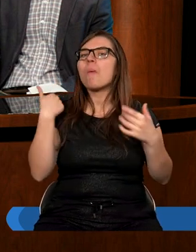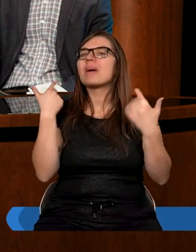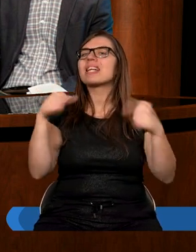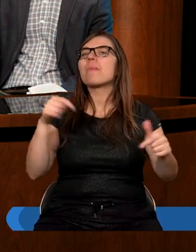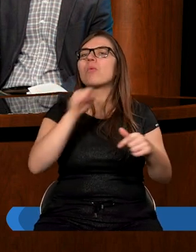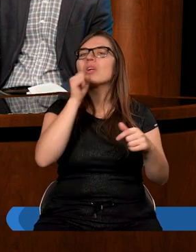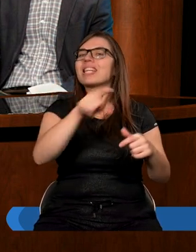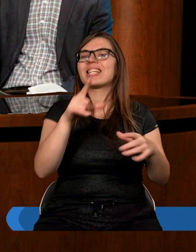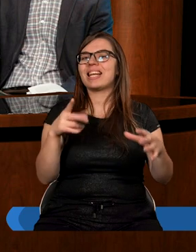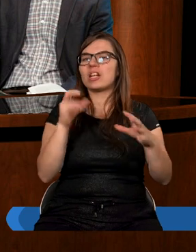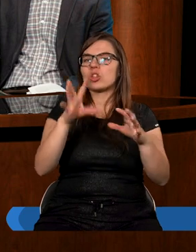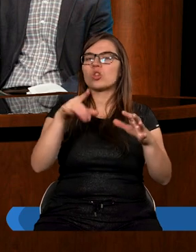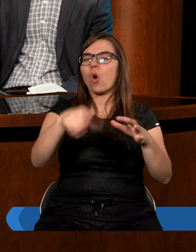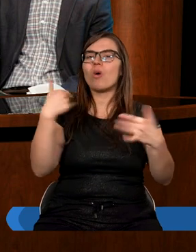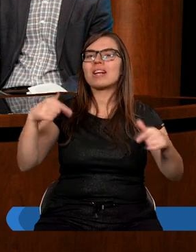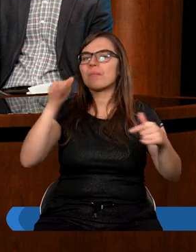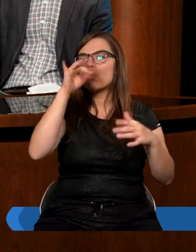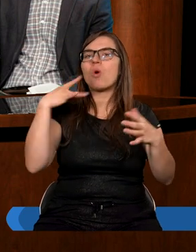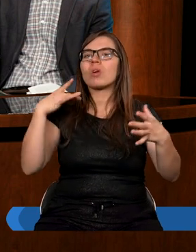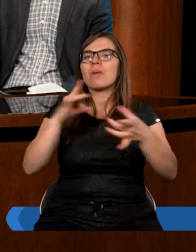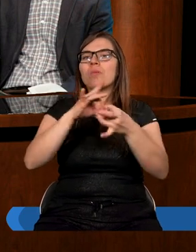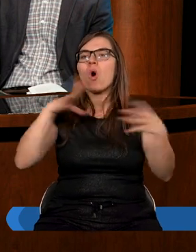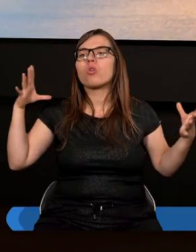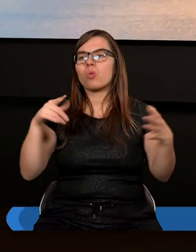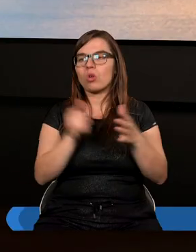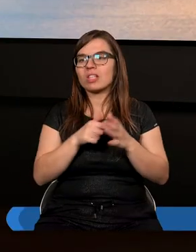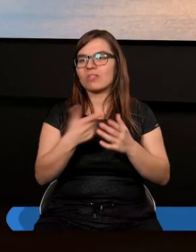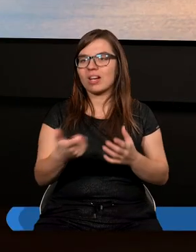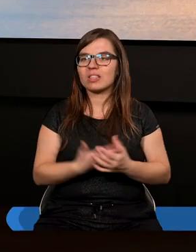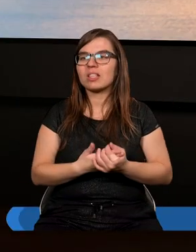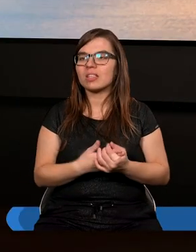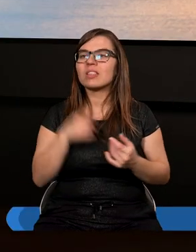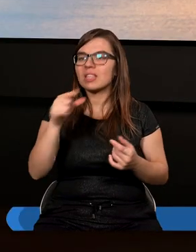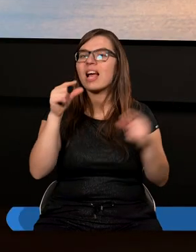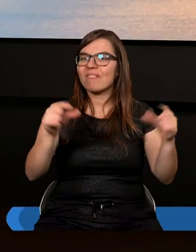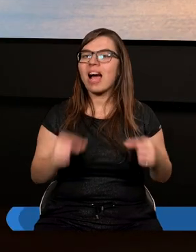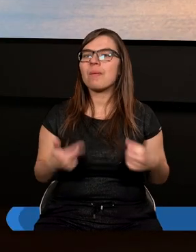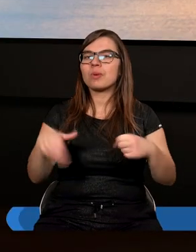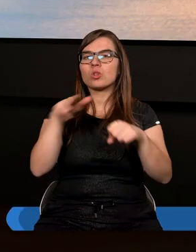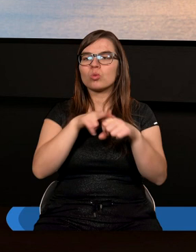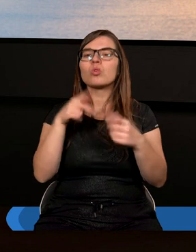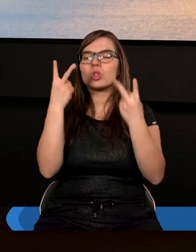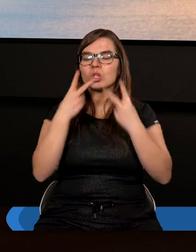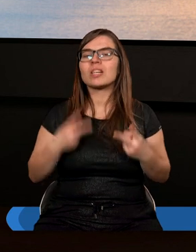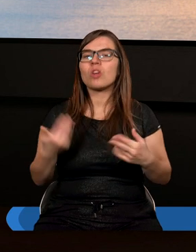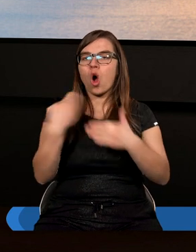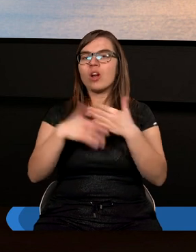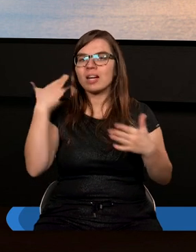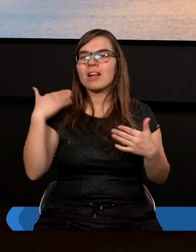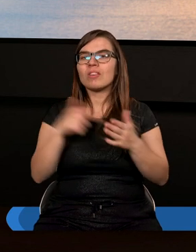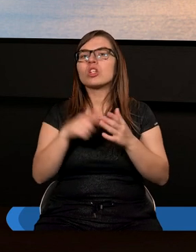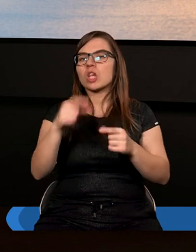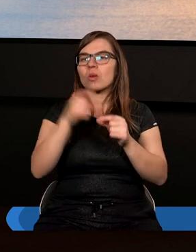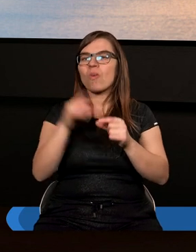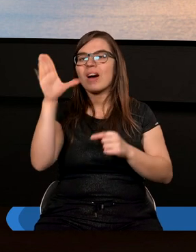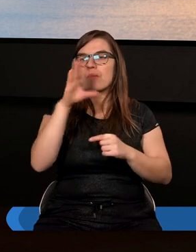inni pomyślą, powiedzą, tak mi się skojarzyło. W tym fragmencie, który czytaliśmy jako ostatni ze Słowa Bożego w liście